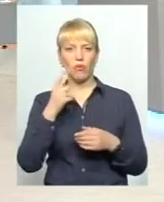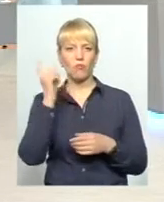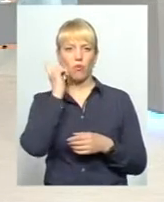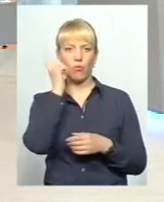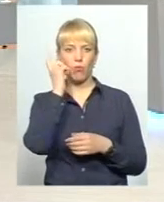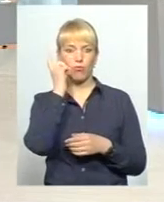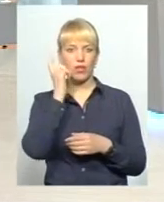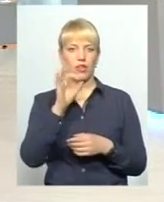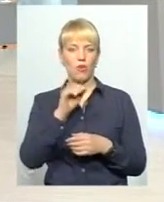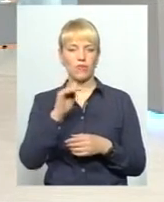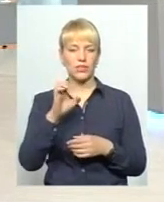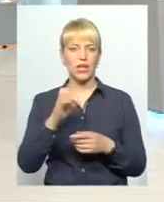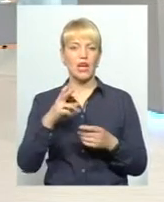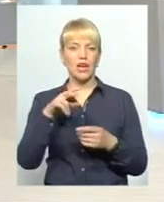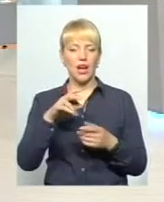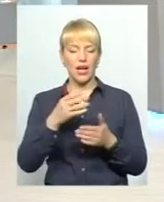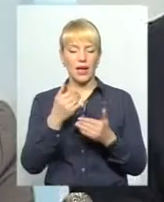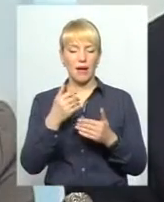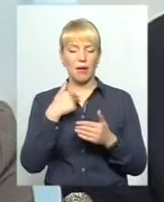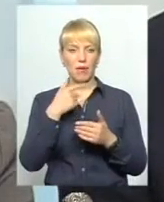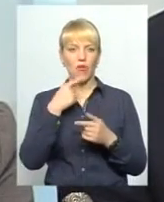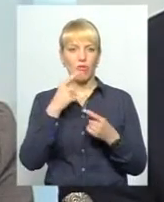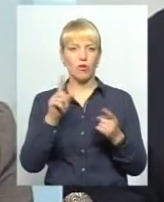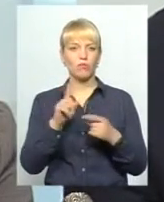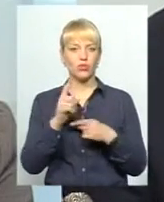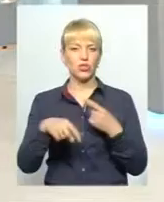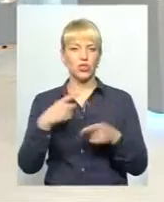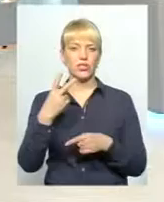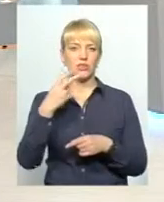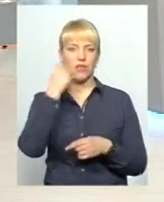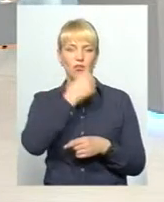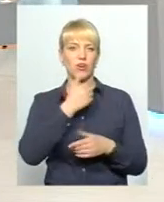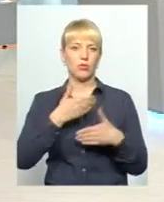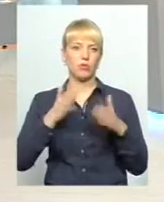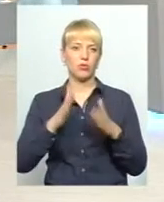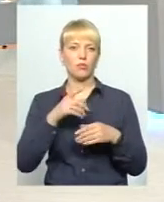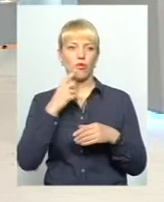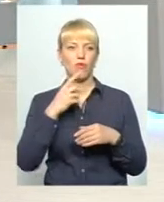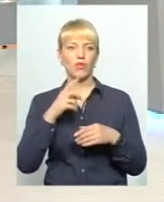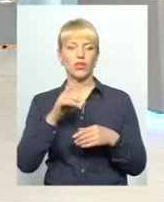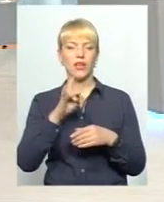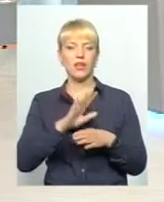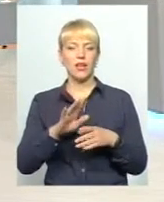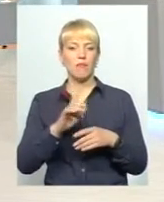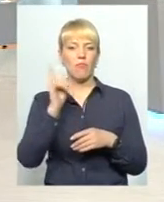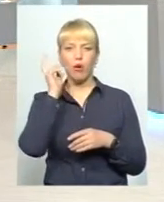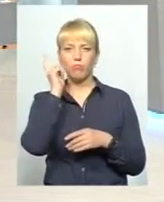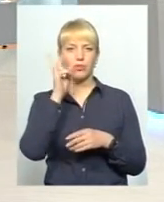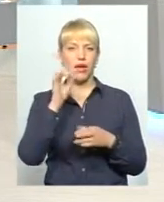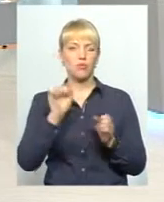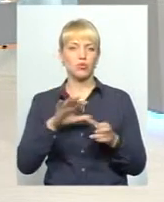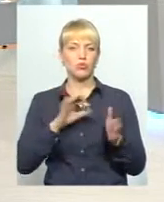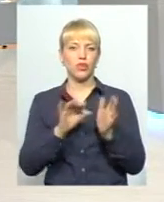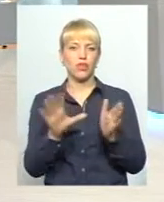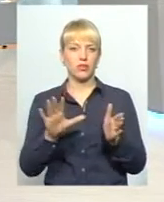офіс. А я думаю, що через два роки ми з пані Марією будемо говорити, що вже немобільний, вже якийсь електронний, вже